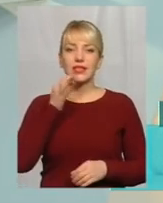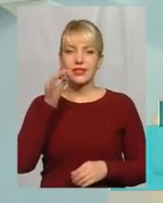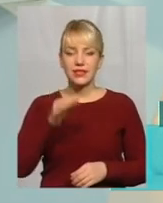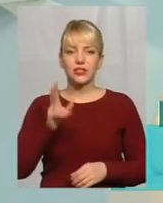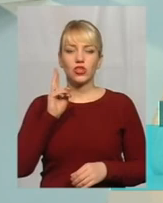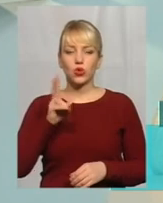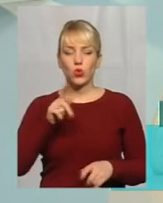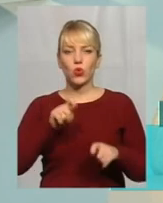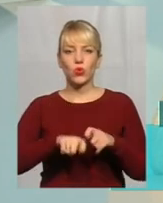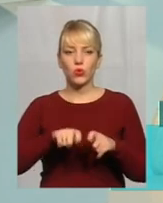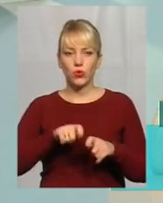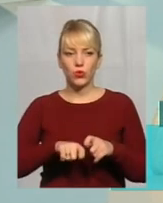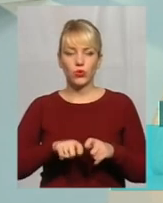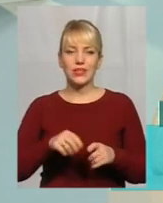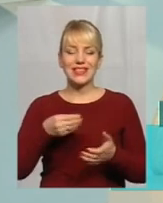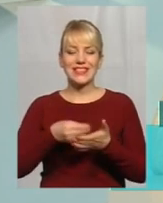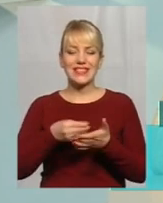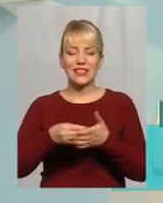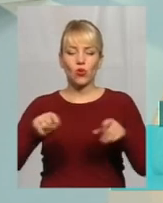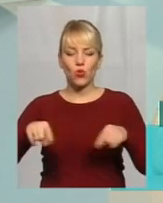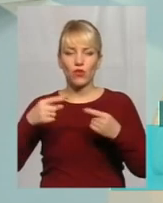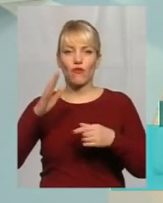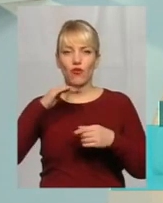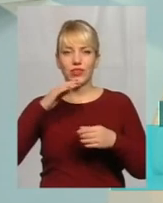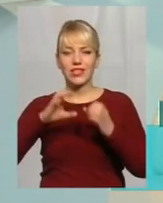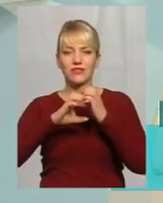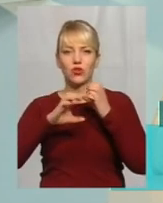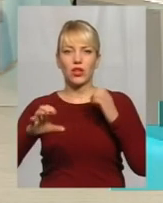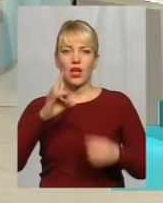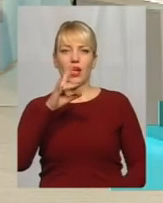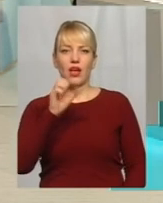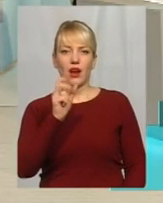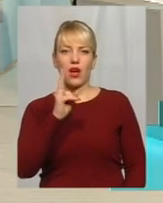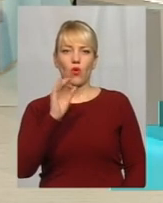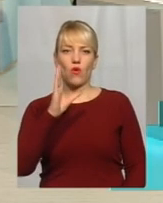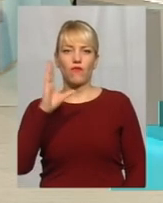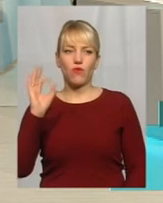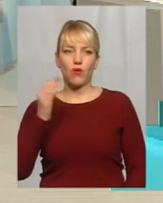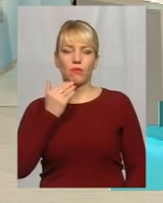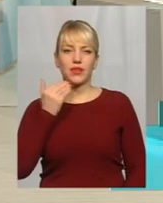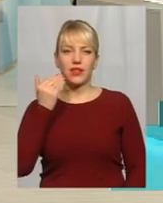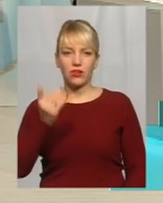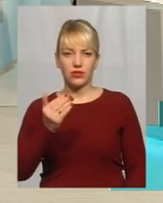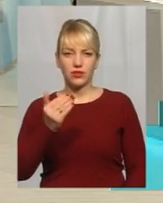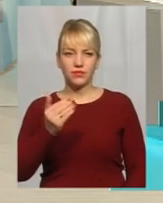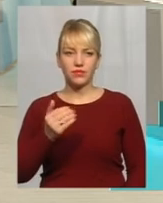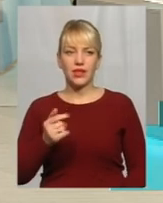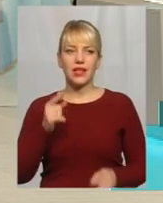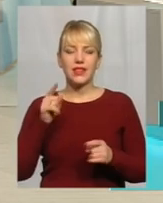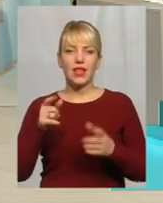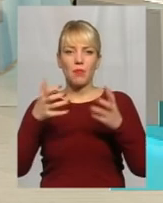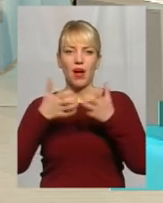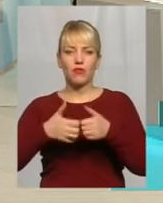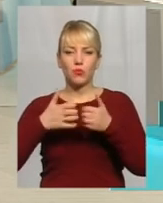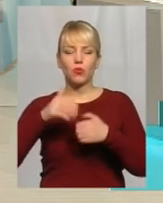контролює ціноутворення води з водогону в мікрорайоні Ракове? В нас запитували, де там автономне